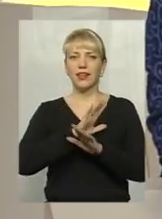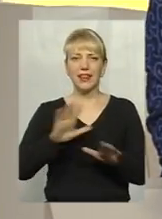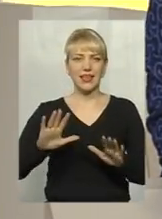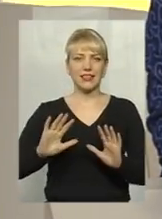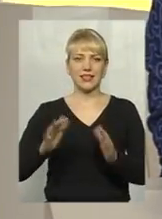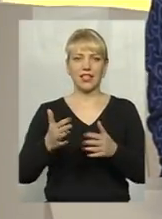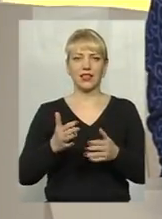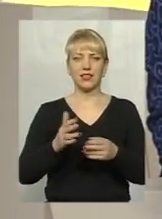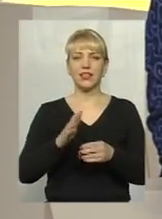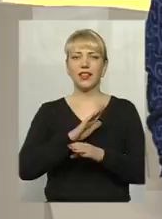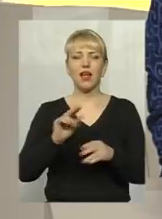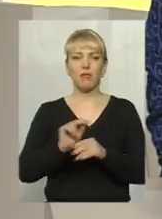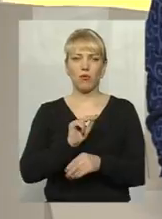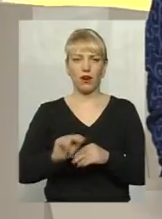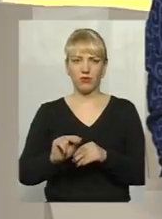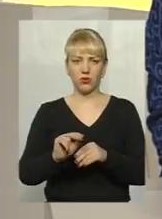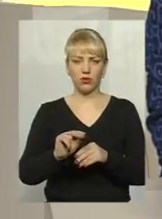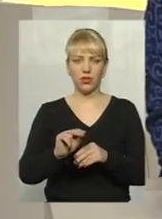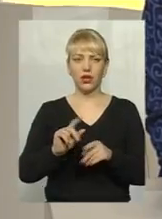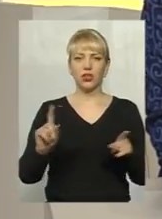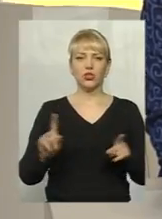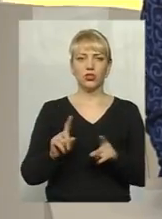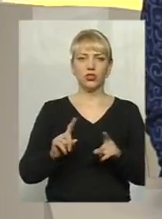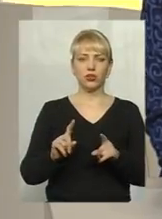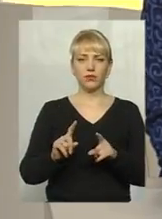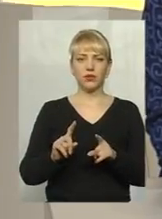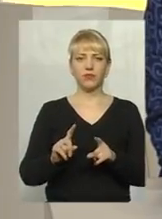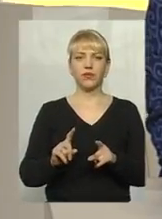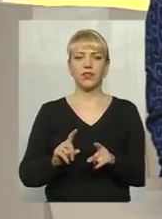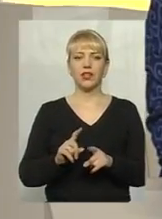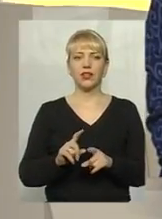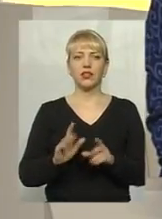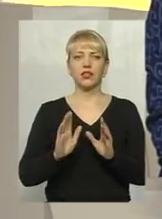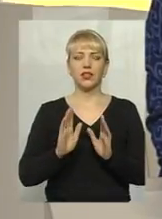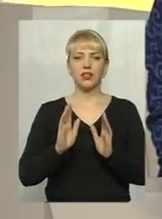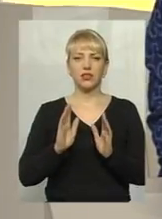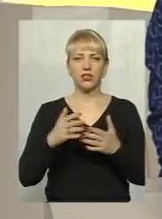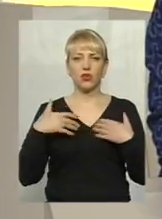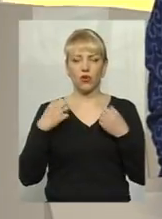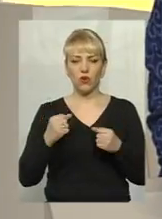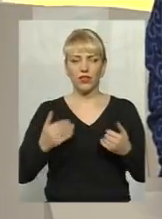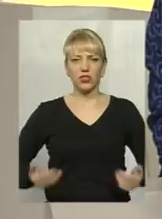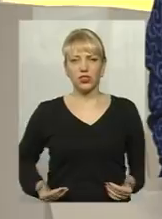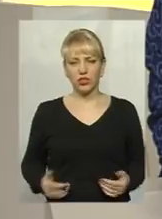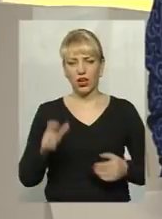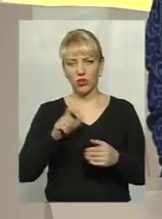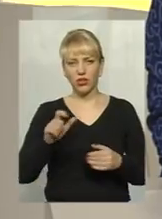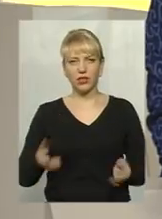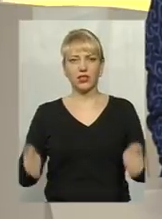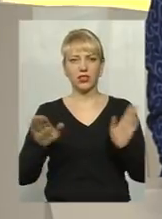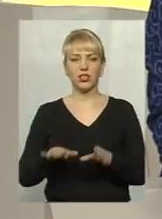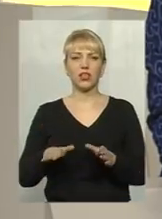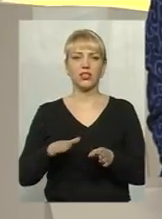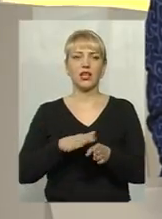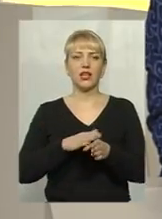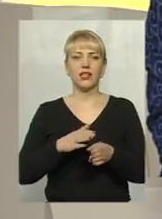непоправного, аби не лише здоров'я і життя людей залишалося цілим,